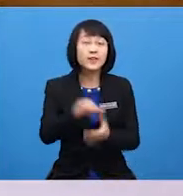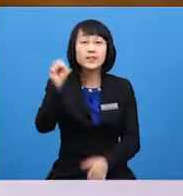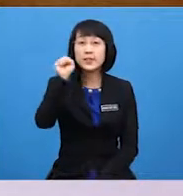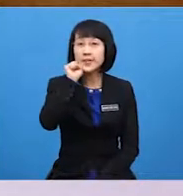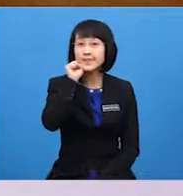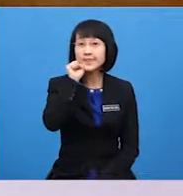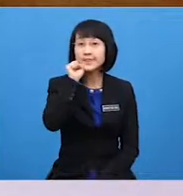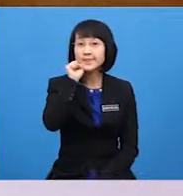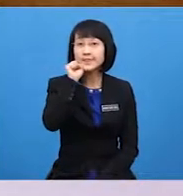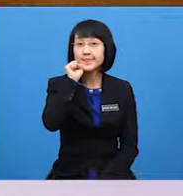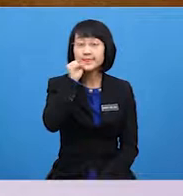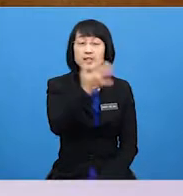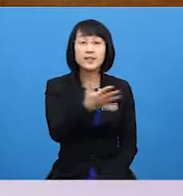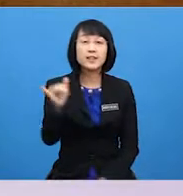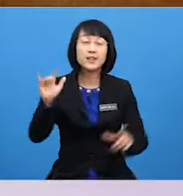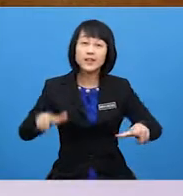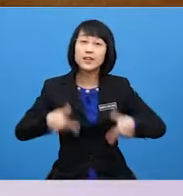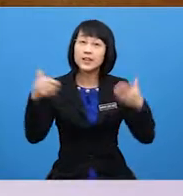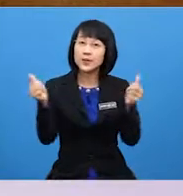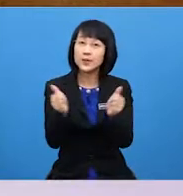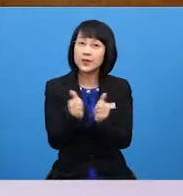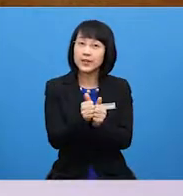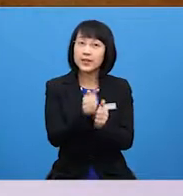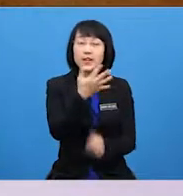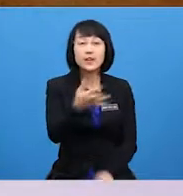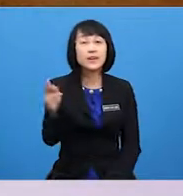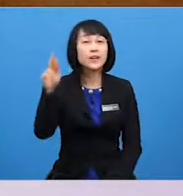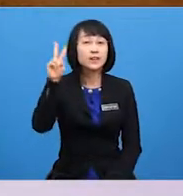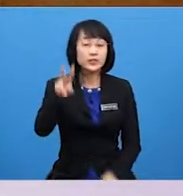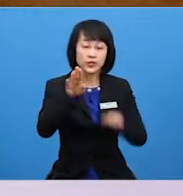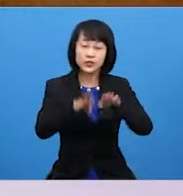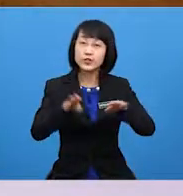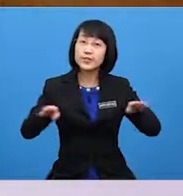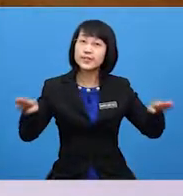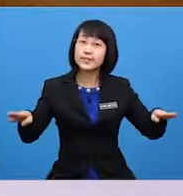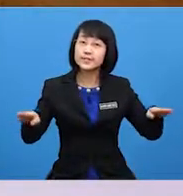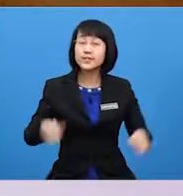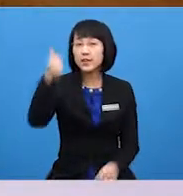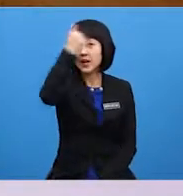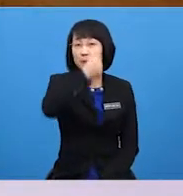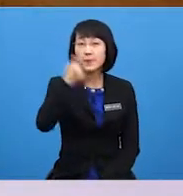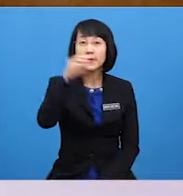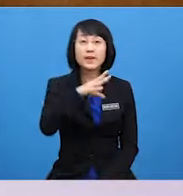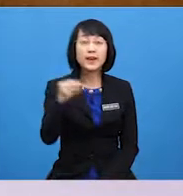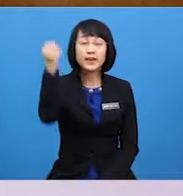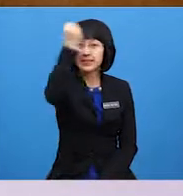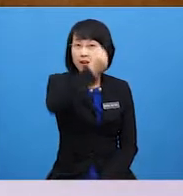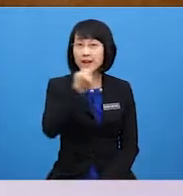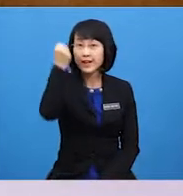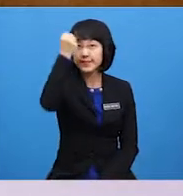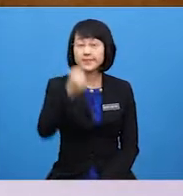They live with their two children, Amir and Sarah